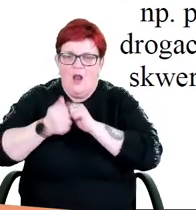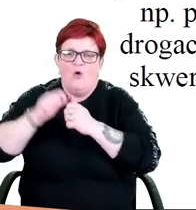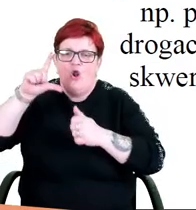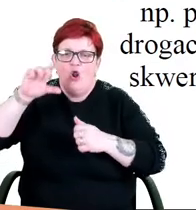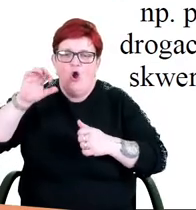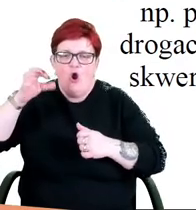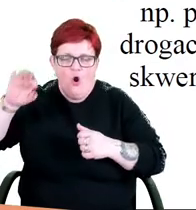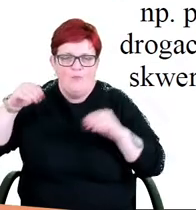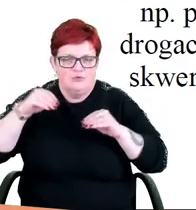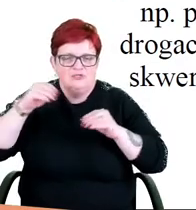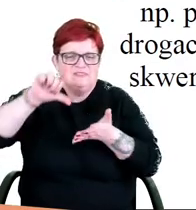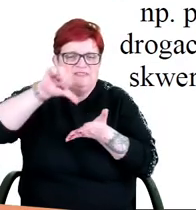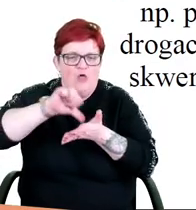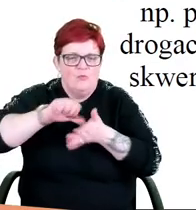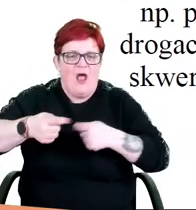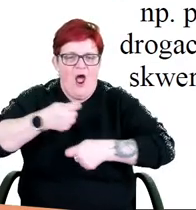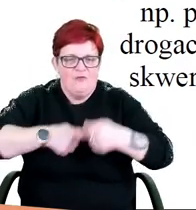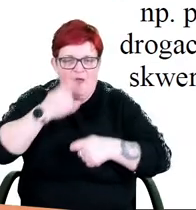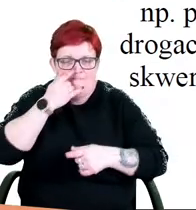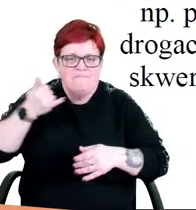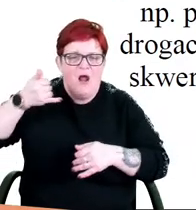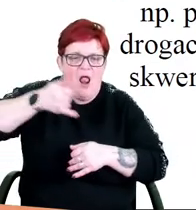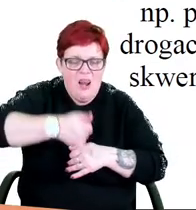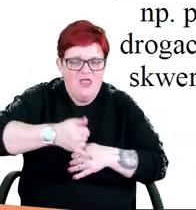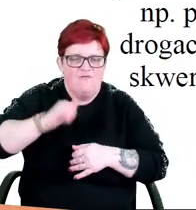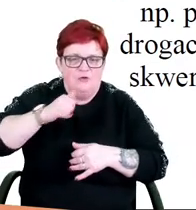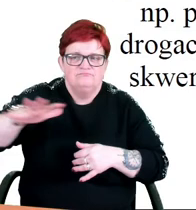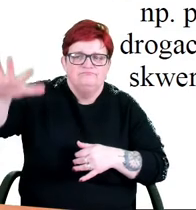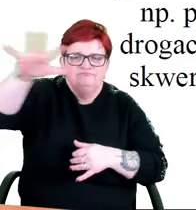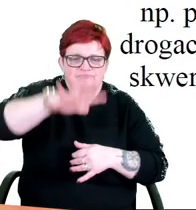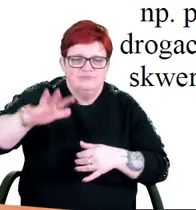na terenie centrów handlowych, stacji pariw i terenach przemysłowych.